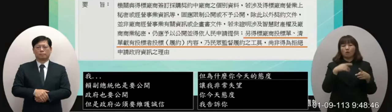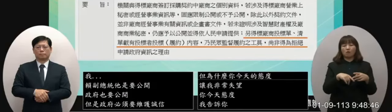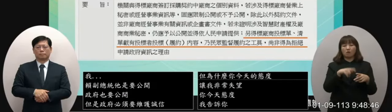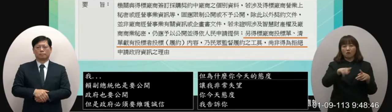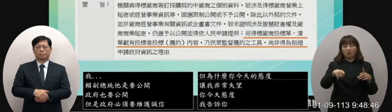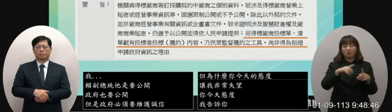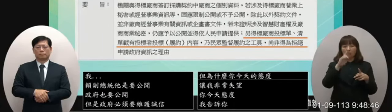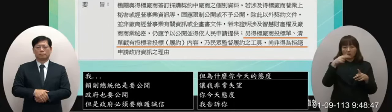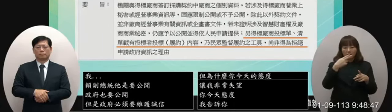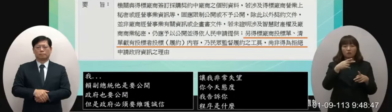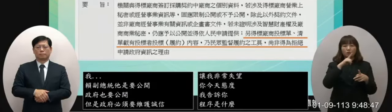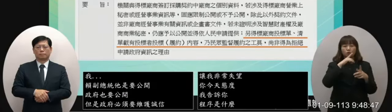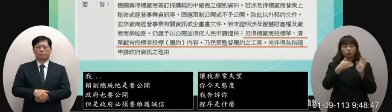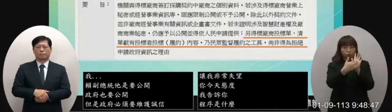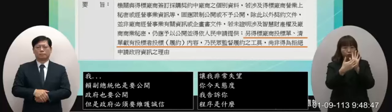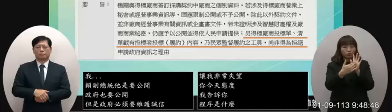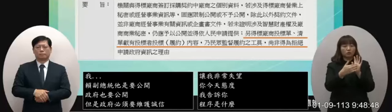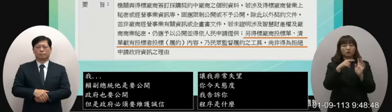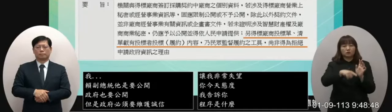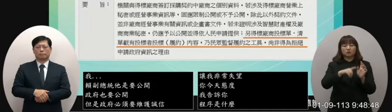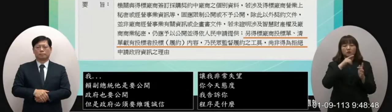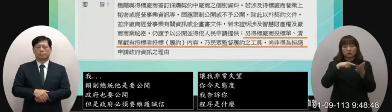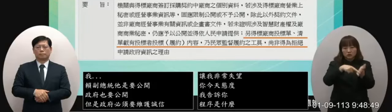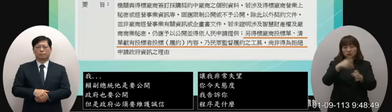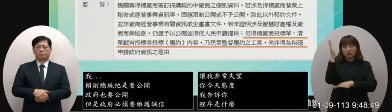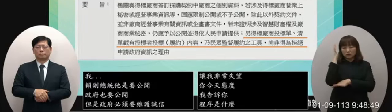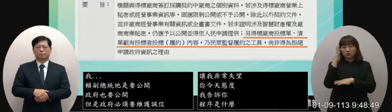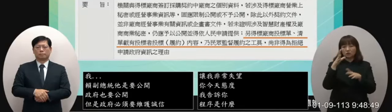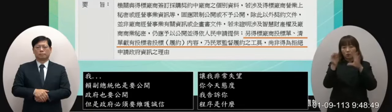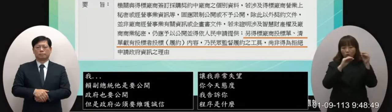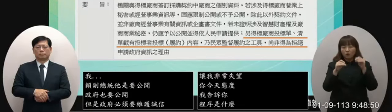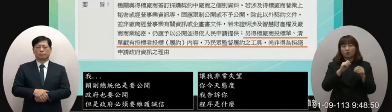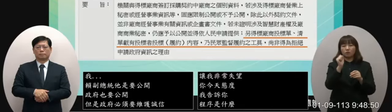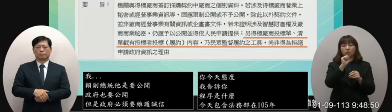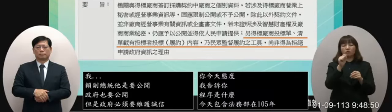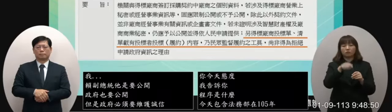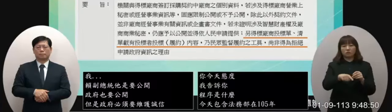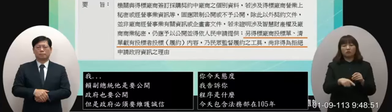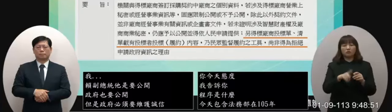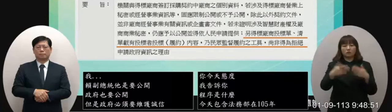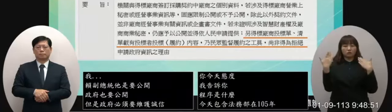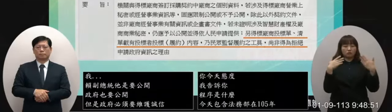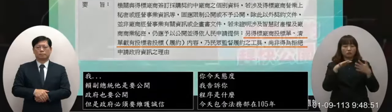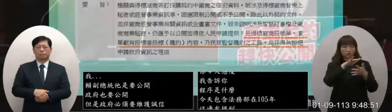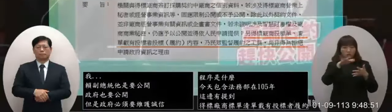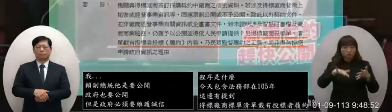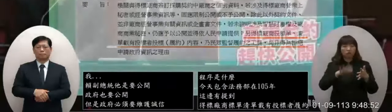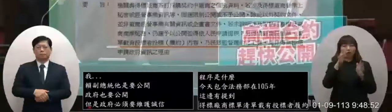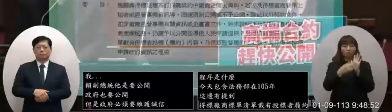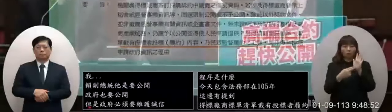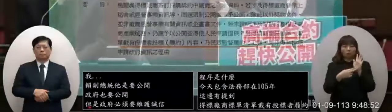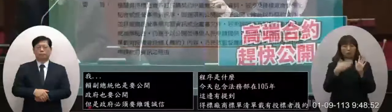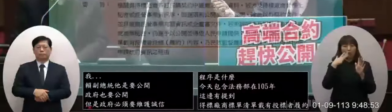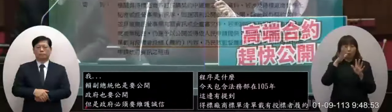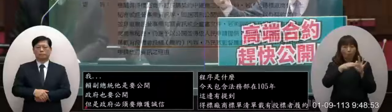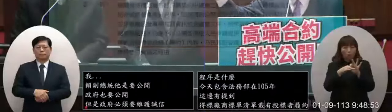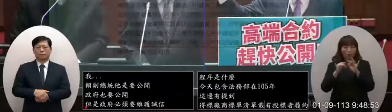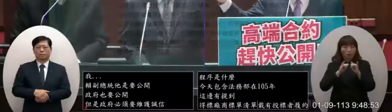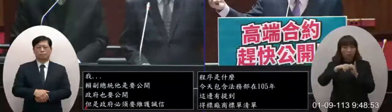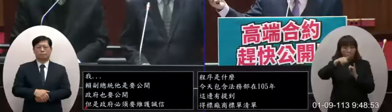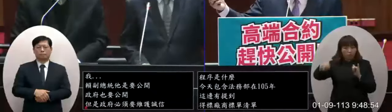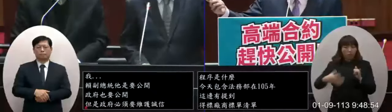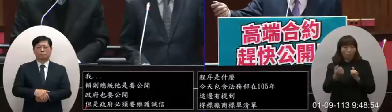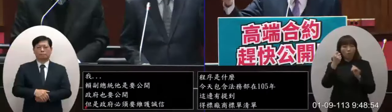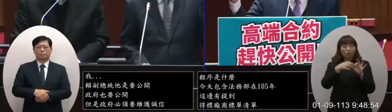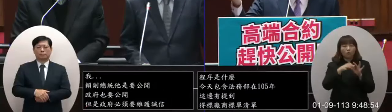得為拒絕申請政府資訊之理由這個部分很清楚啦其實如果涉及跟民眾